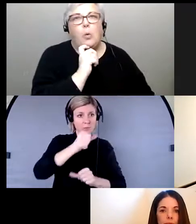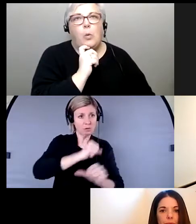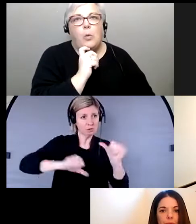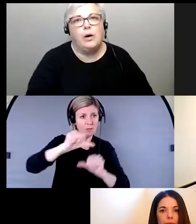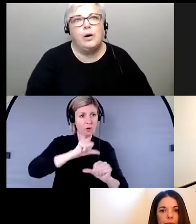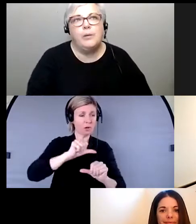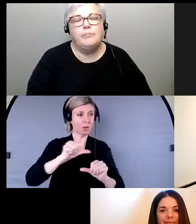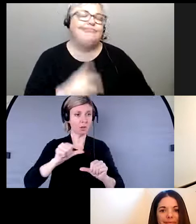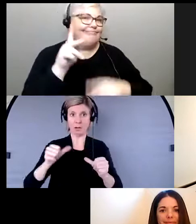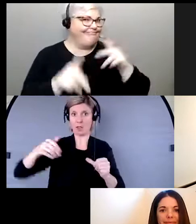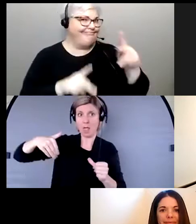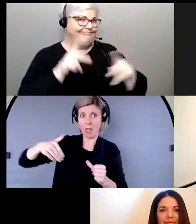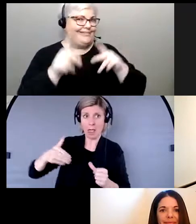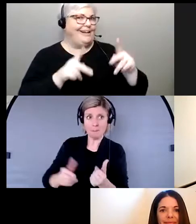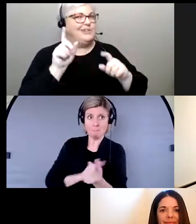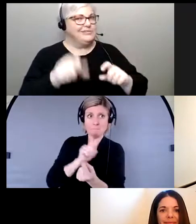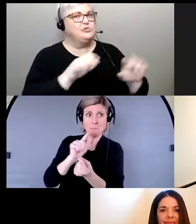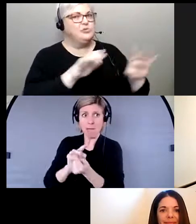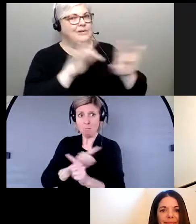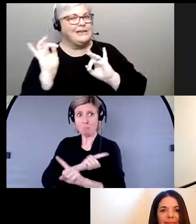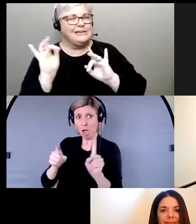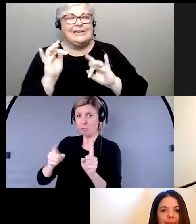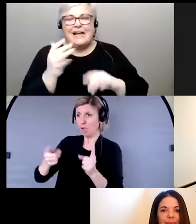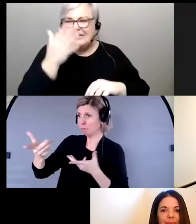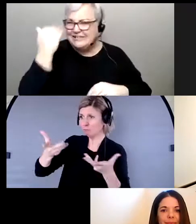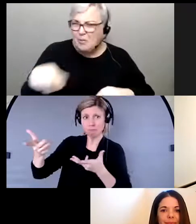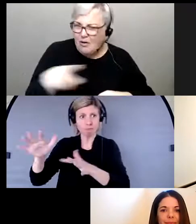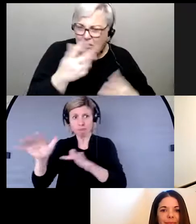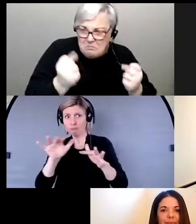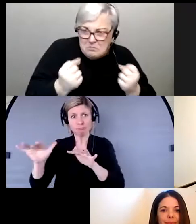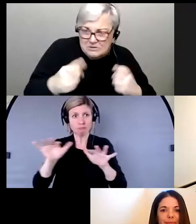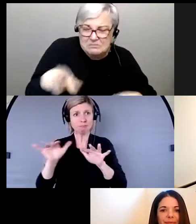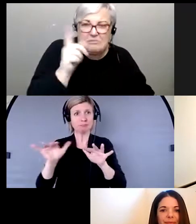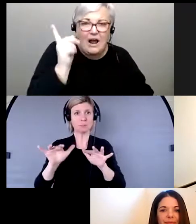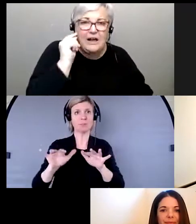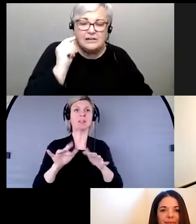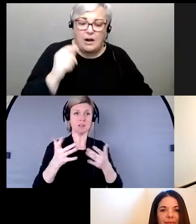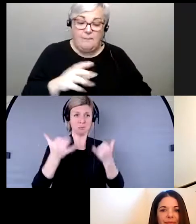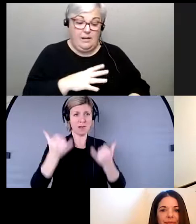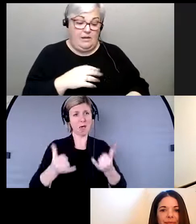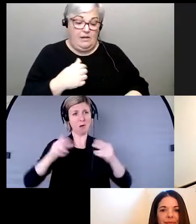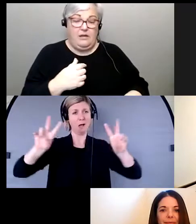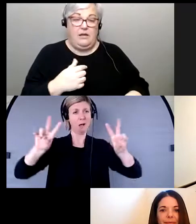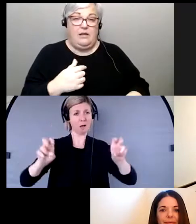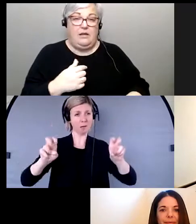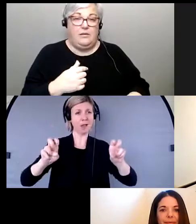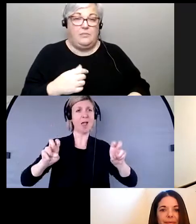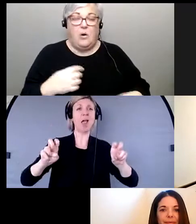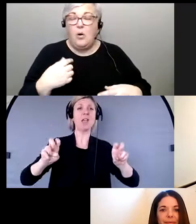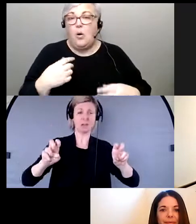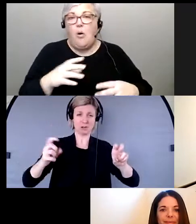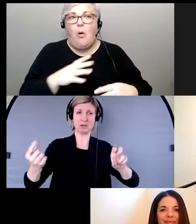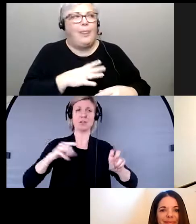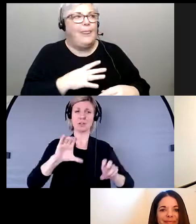Et les gens ont dû évacuer leur demeure. Je ne sais pas si vous avez entendu parler, mais nous avions toutes sortes de